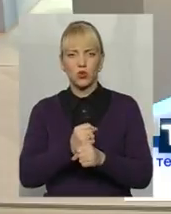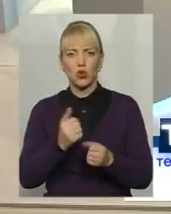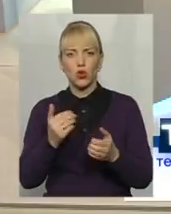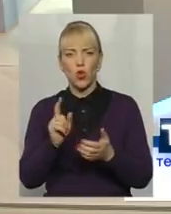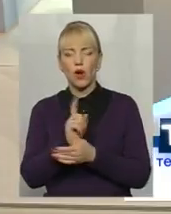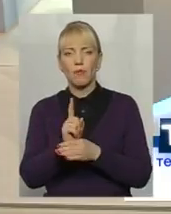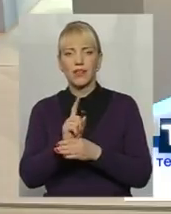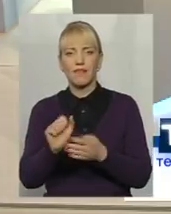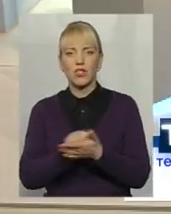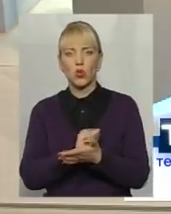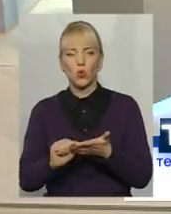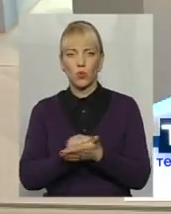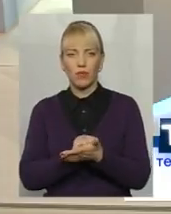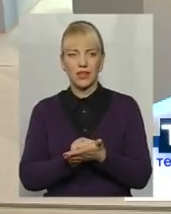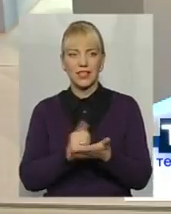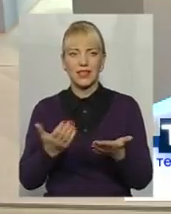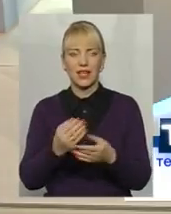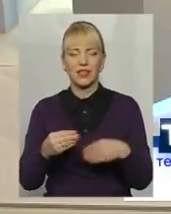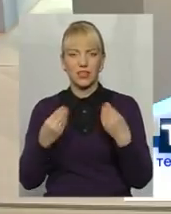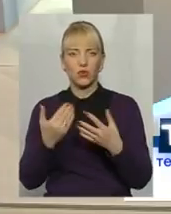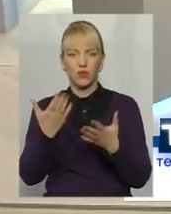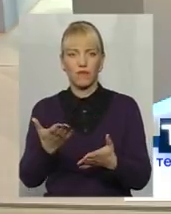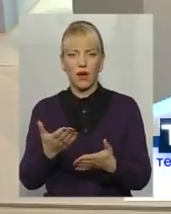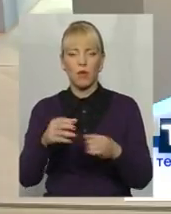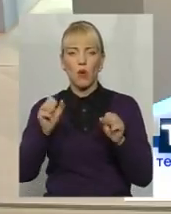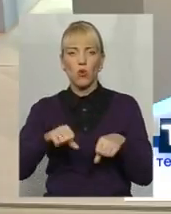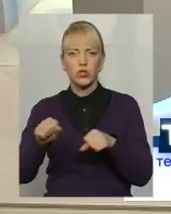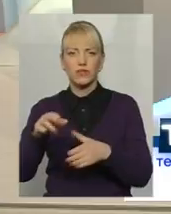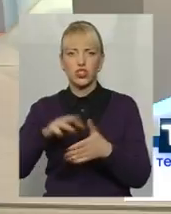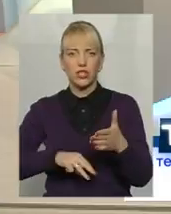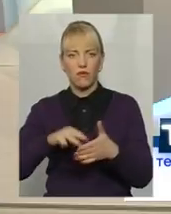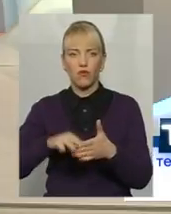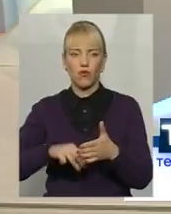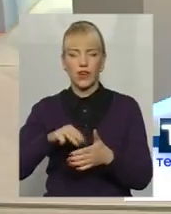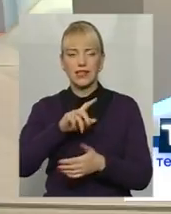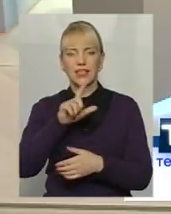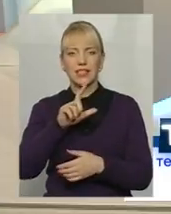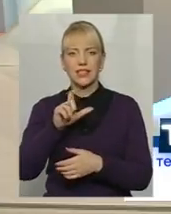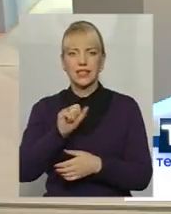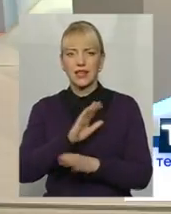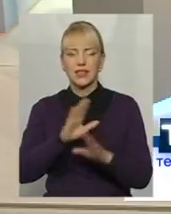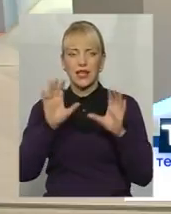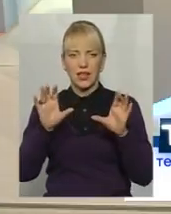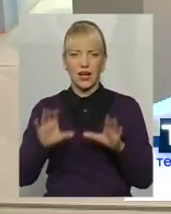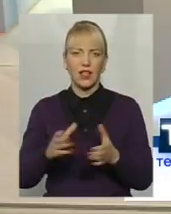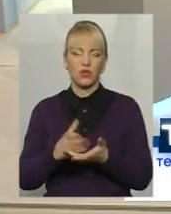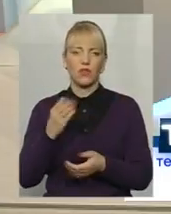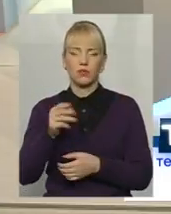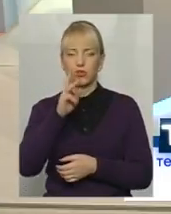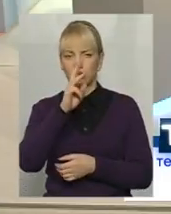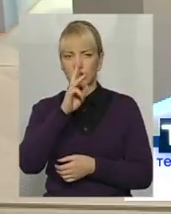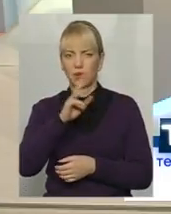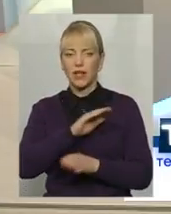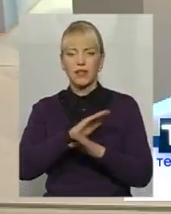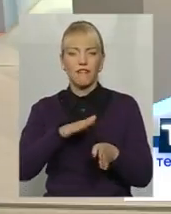дають вам можливість штрафувати за нелегально виплачену зарплату,